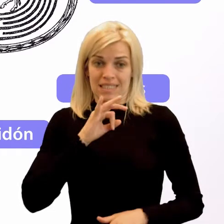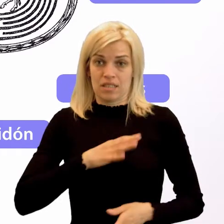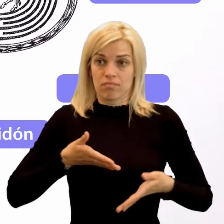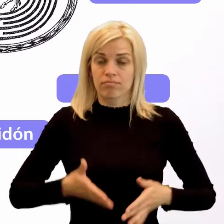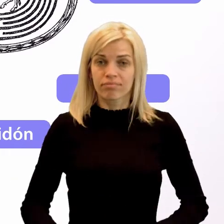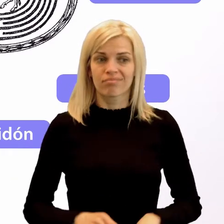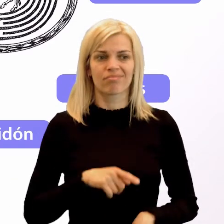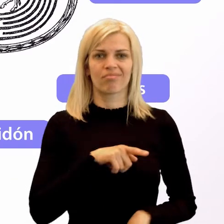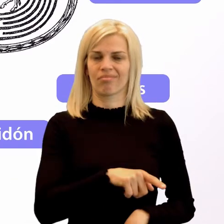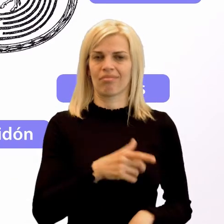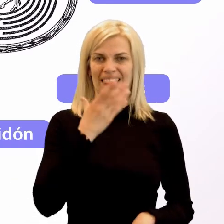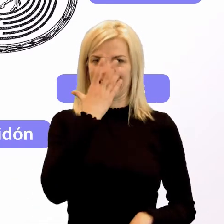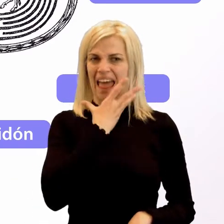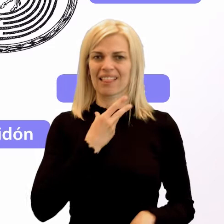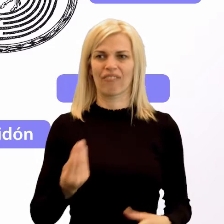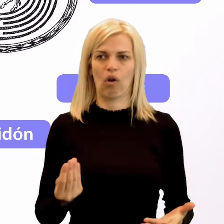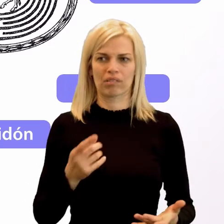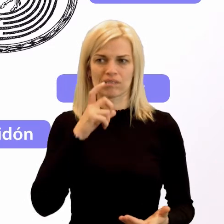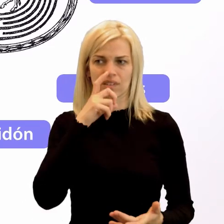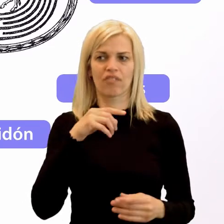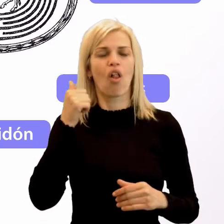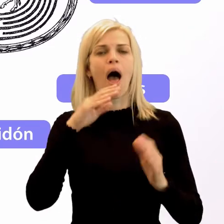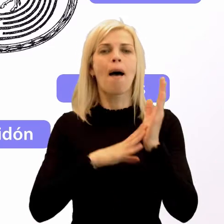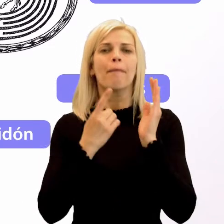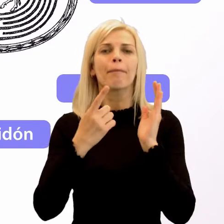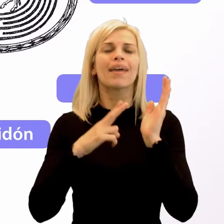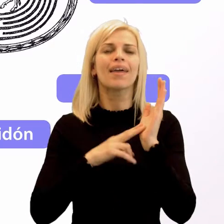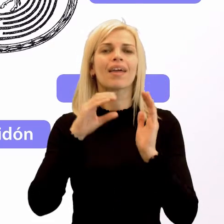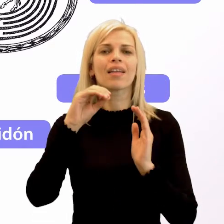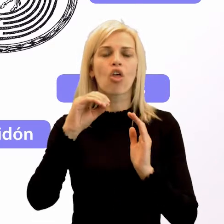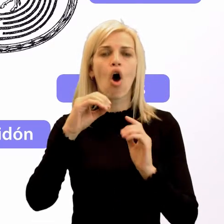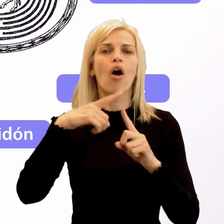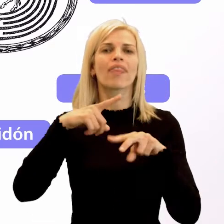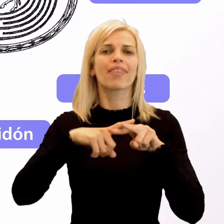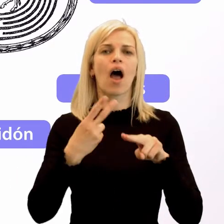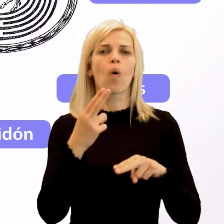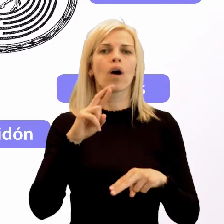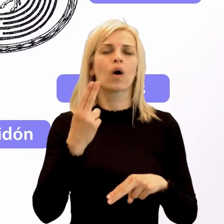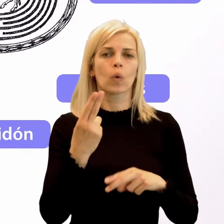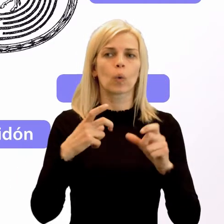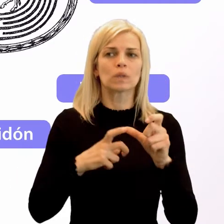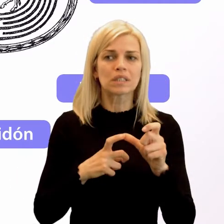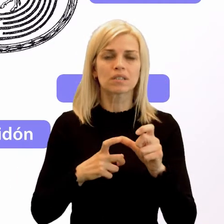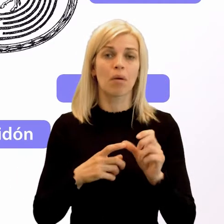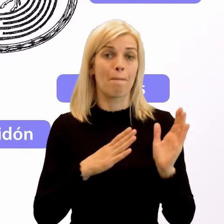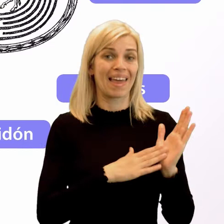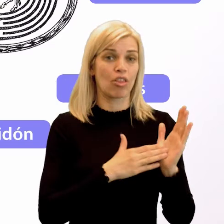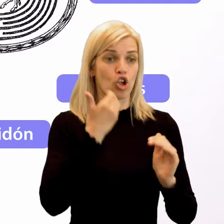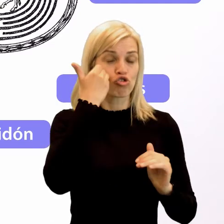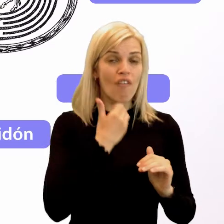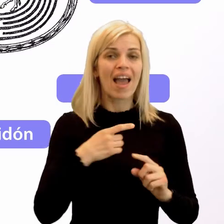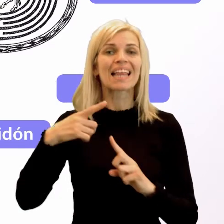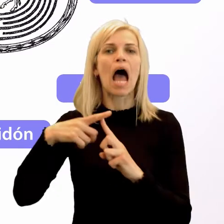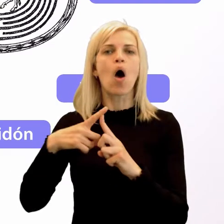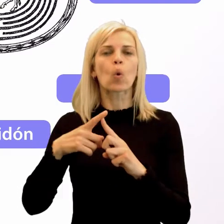netvor. Nazývame ho Míno Taurus. Mínos, čiže človek, muž a Taurus, bík.